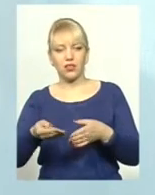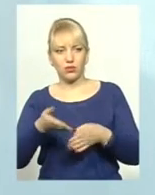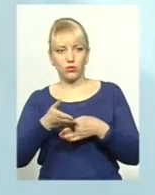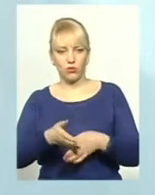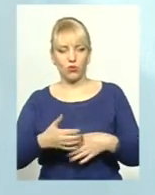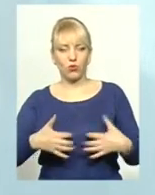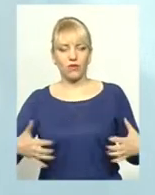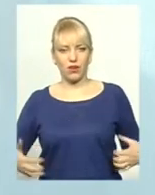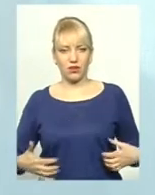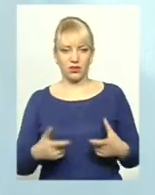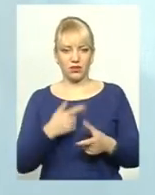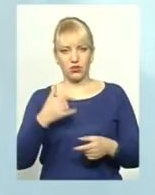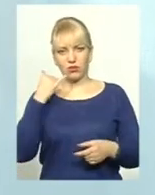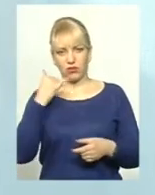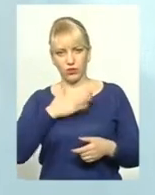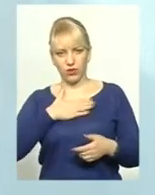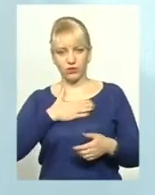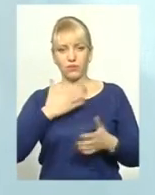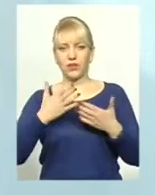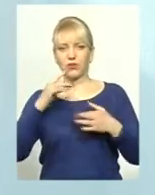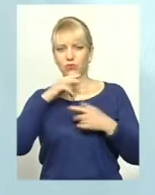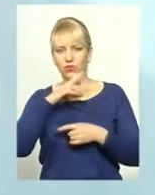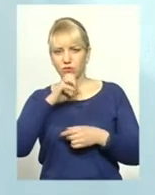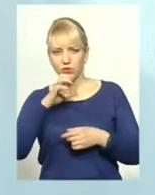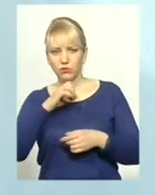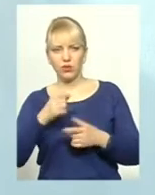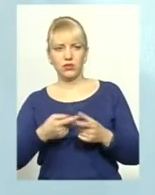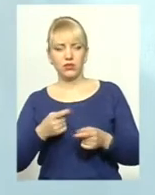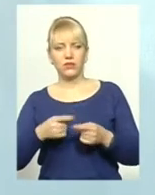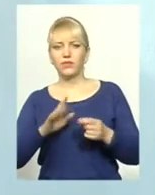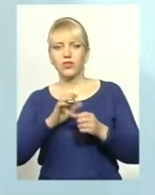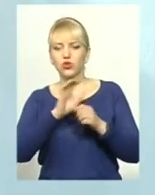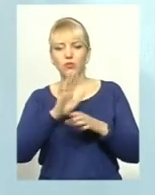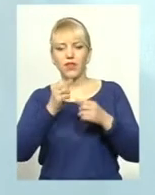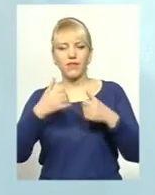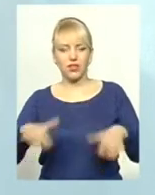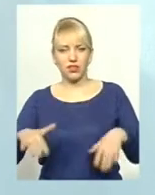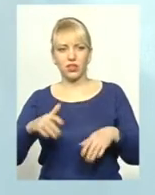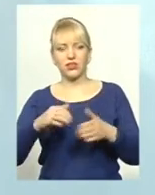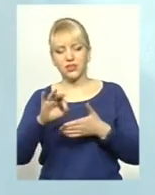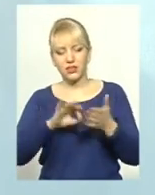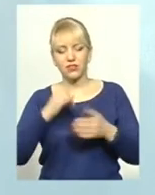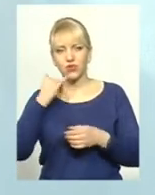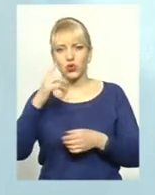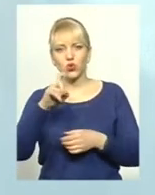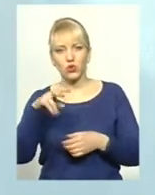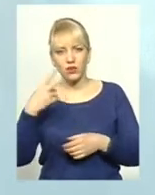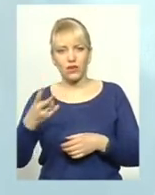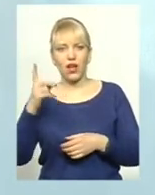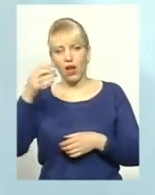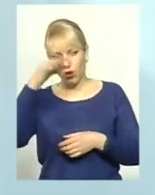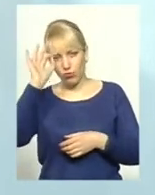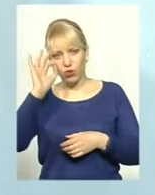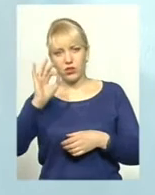знайти наші контакти. Якщо, не дай Боже, отруйна собака, не втрачати ці хвилини, одразу дзвонити на 102, а поліція, вони під'їдуть, і вони